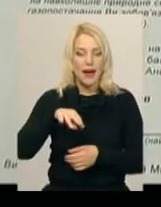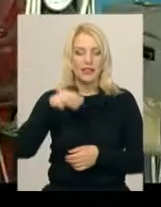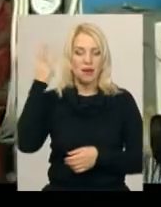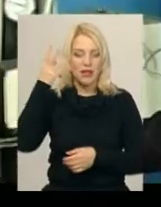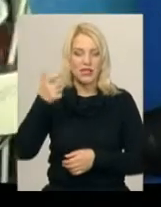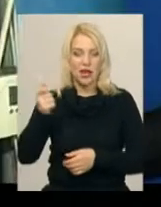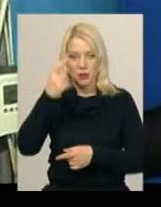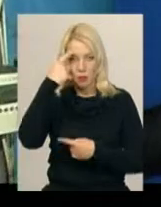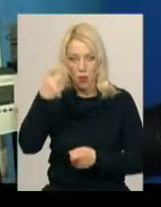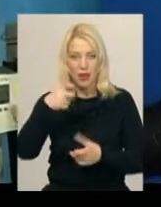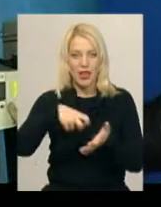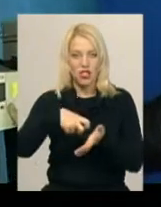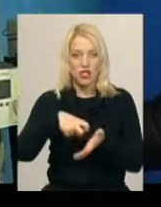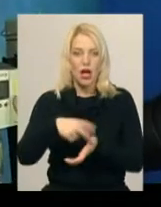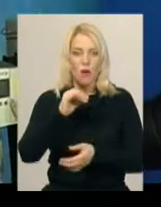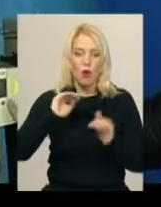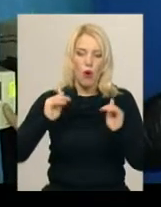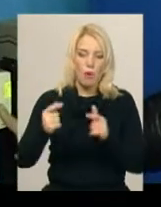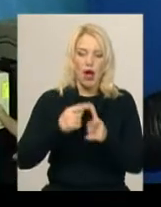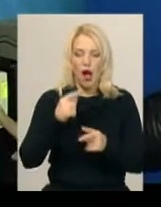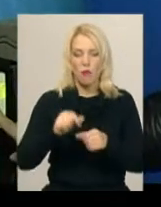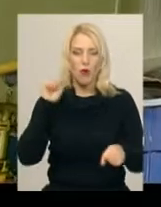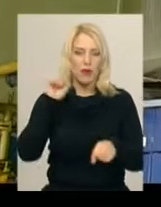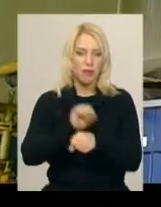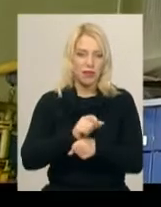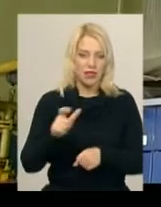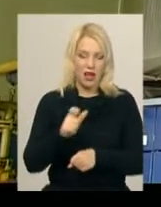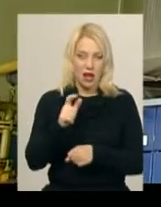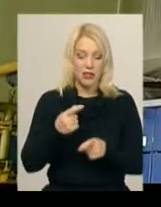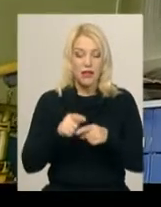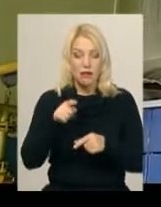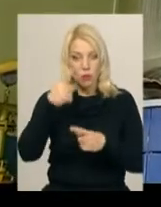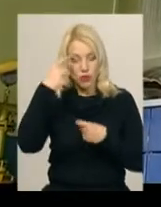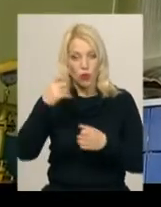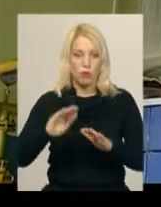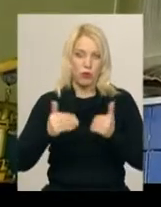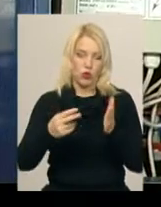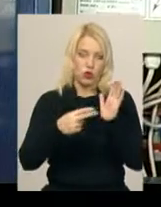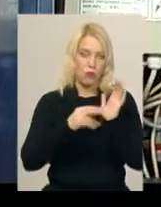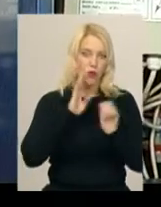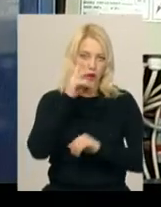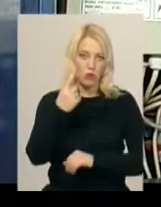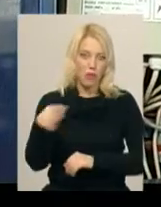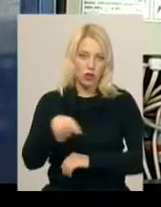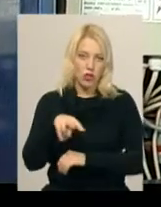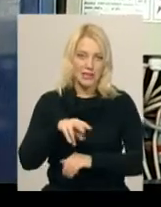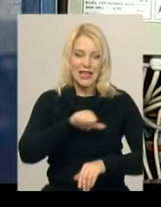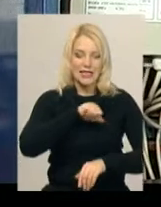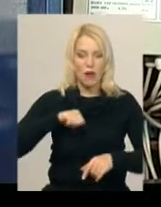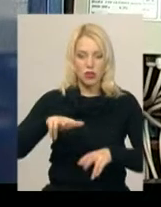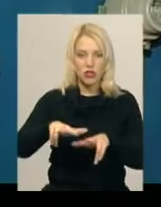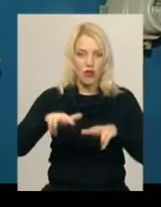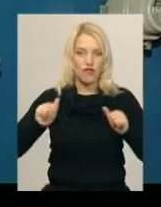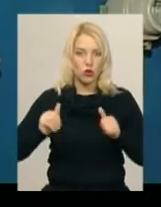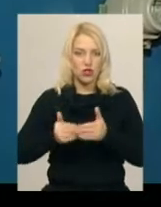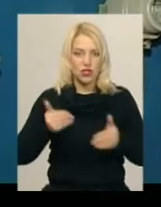попередження про обмеження чи припинення подачі газу до дахової котельні. У повідомленні пропонують 7 ранку 1 листопада самостійно відключитися